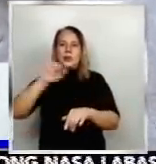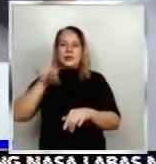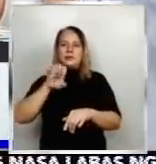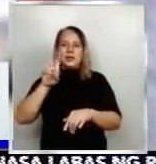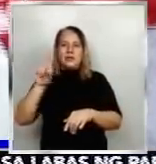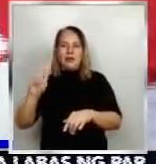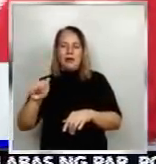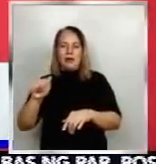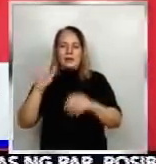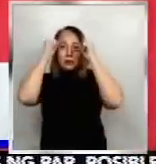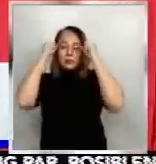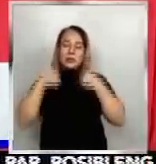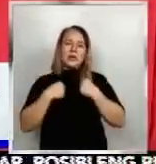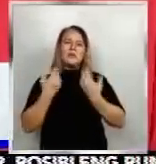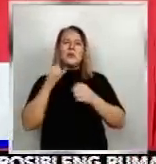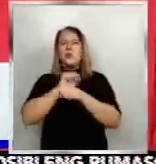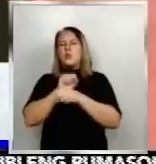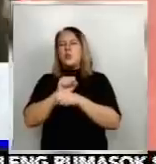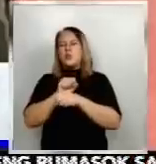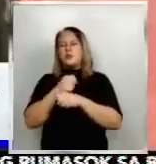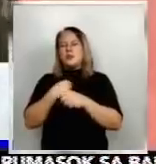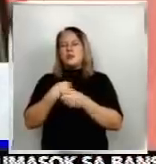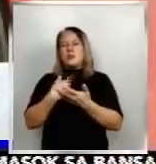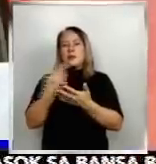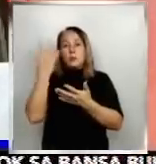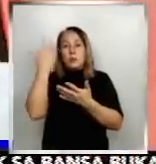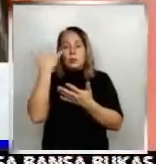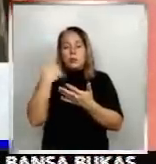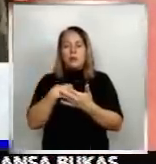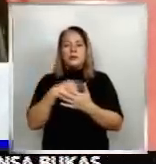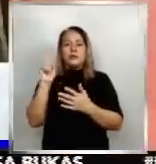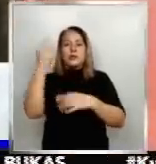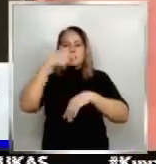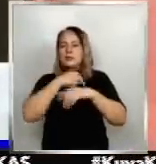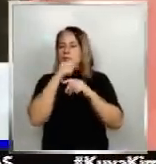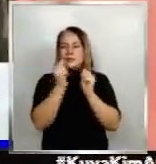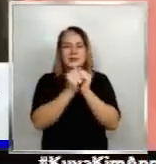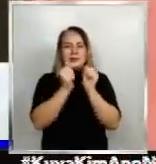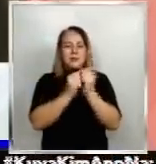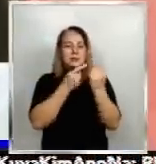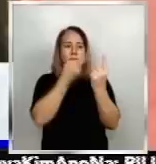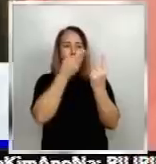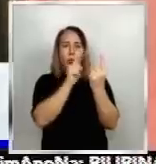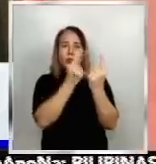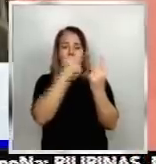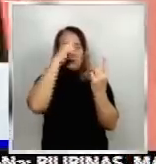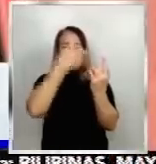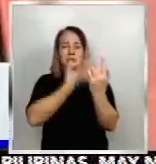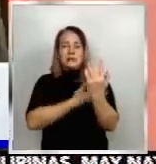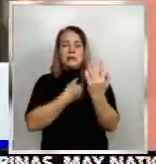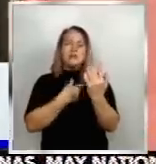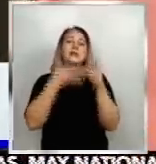magtrabaho bilang domestic worker. Unang beses niyang hindi makakasama ngayong Pasko ang nag-iisang anak na inihabilin muna niya sa